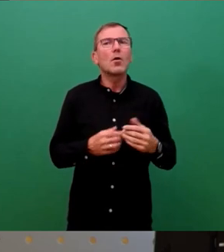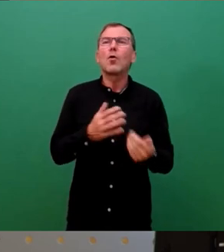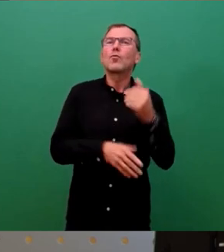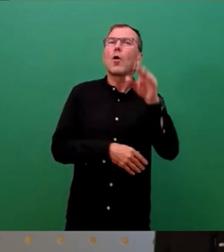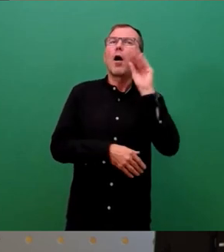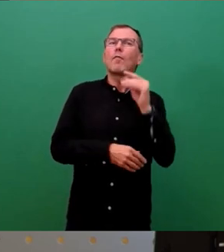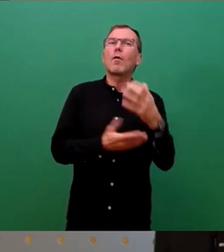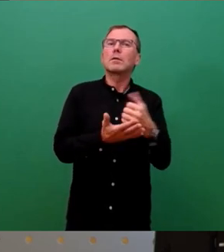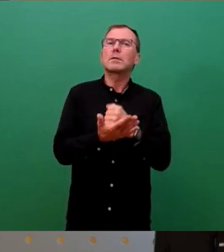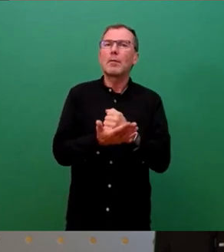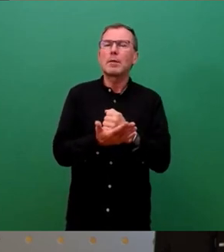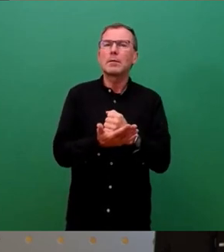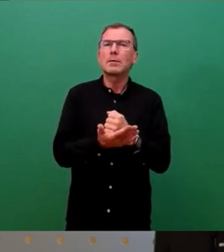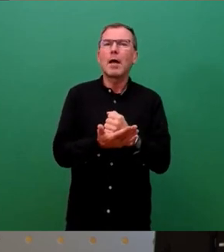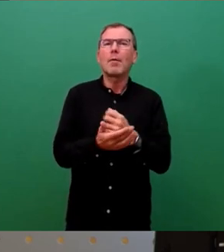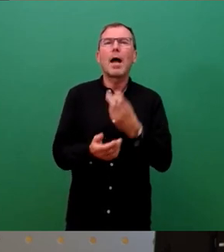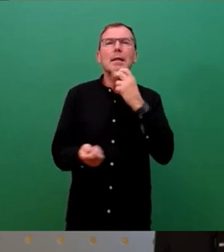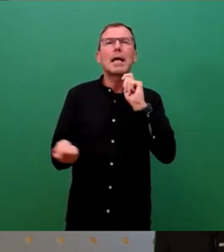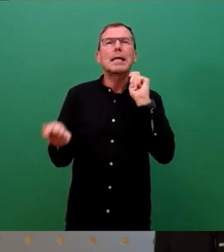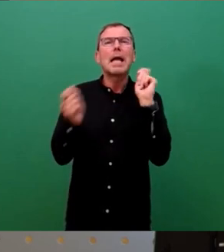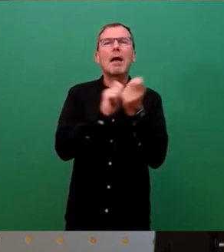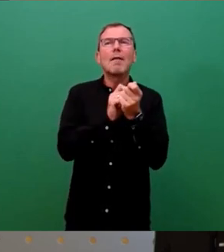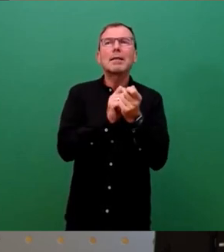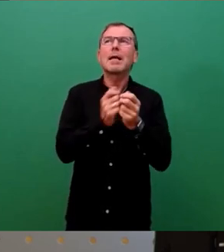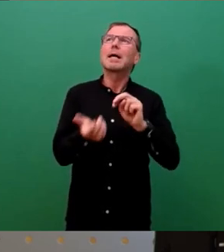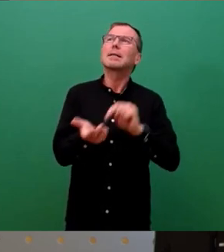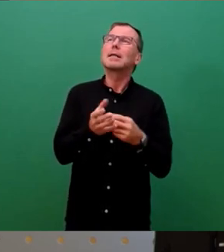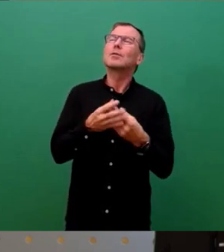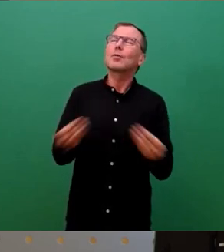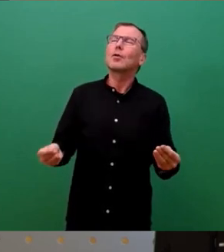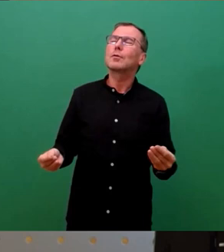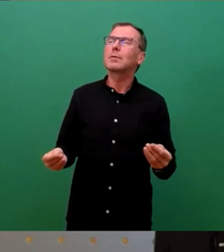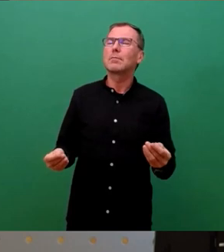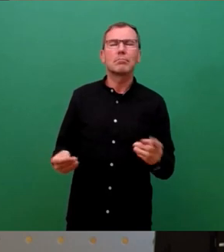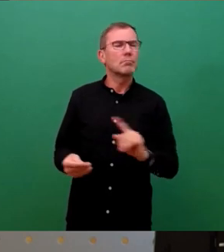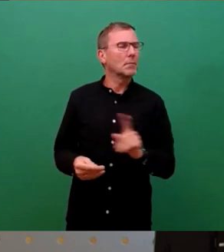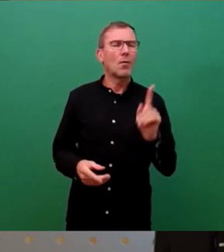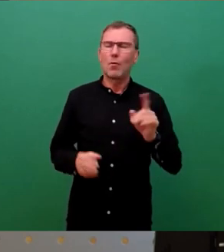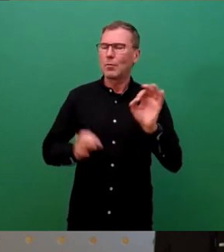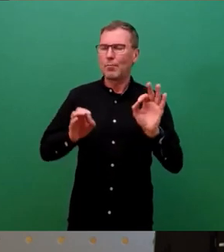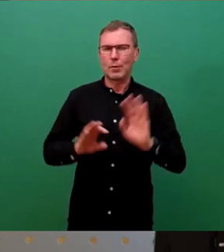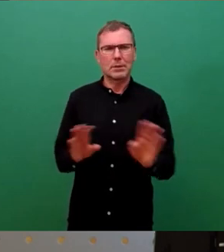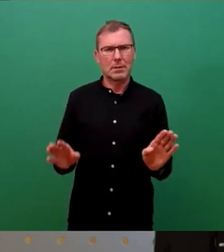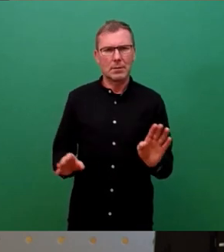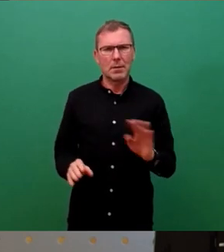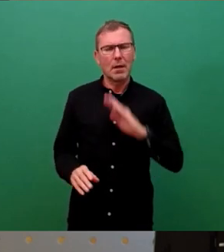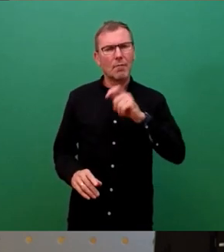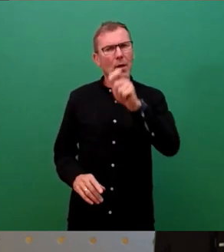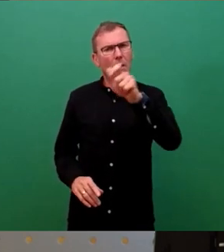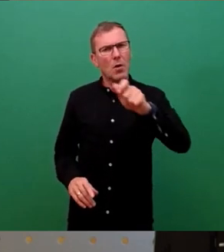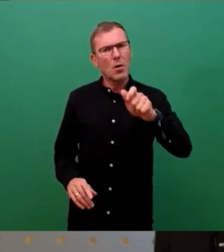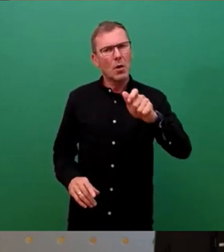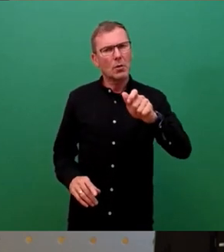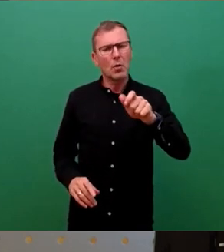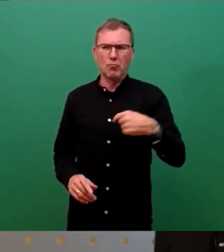im Ansatz, technisch gelöst. Sie ist offen. Es gibt ganz viele Leute, die im Prinzip gerade ihr Geschäft als Lösung